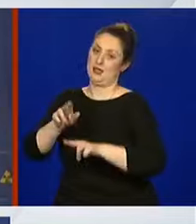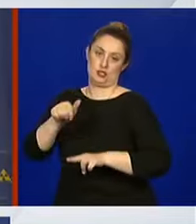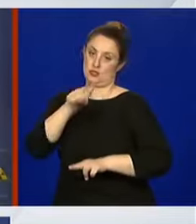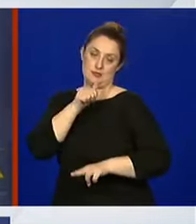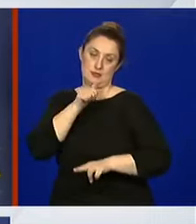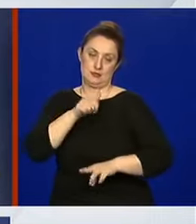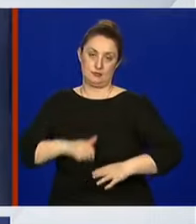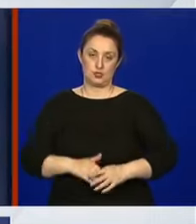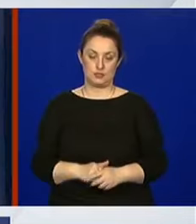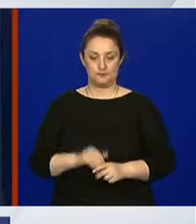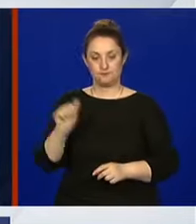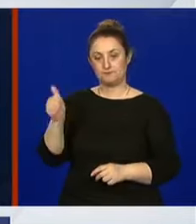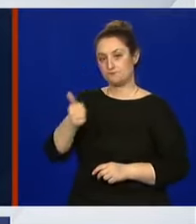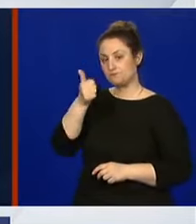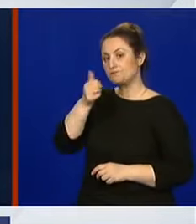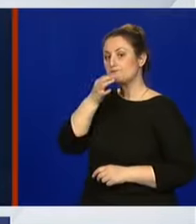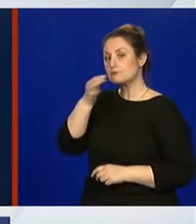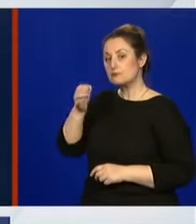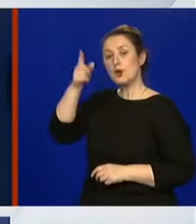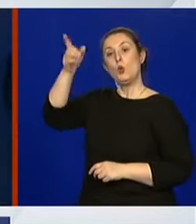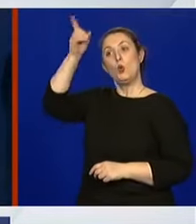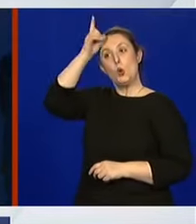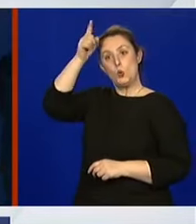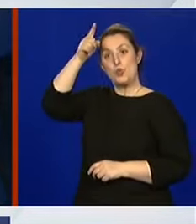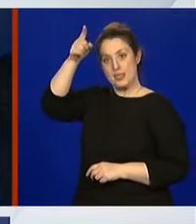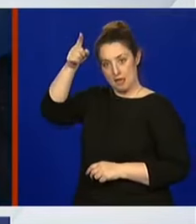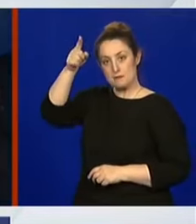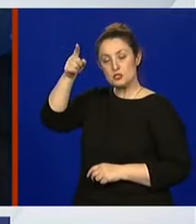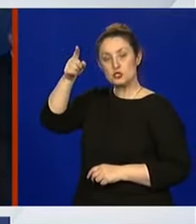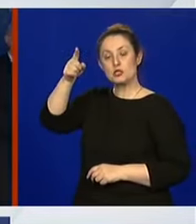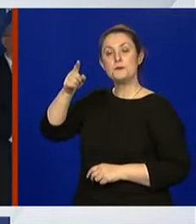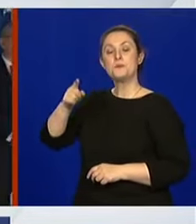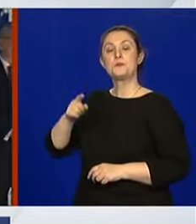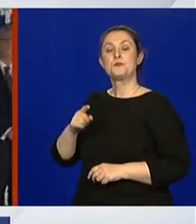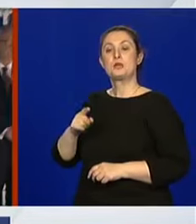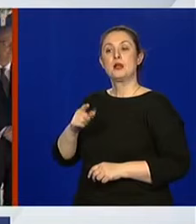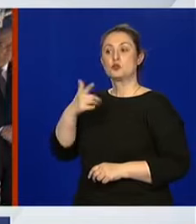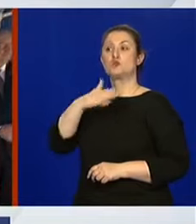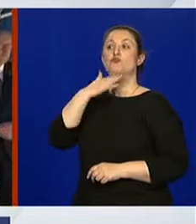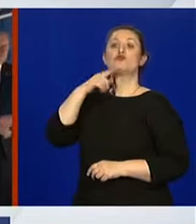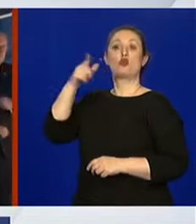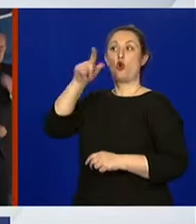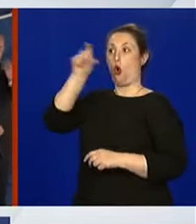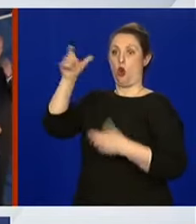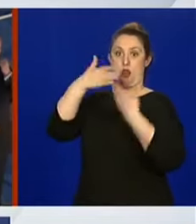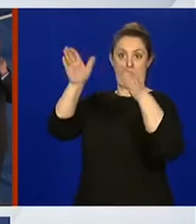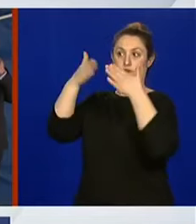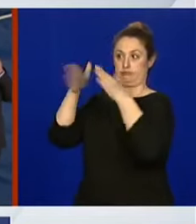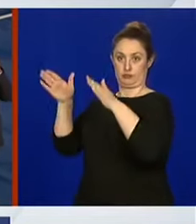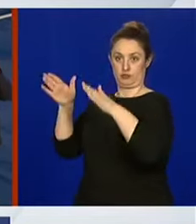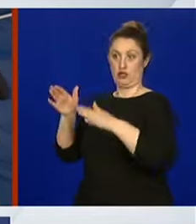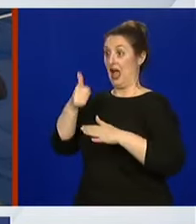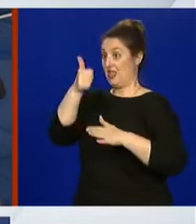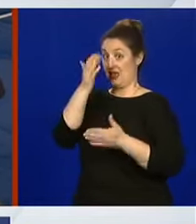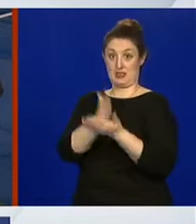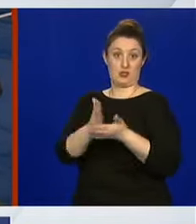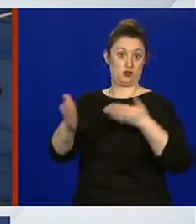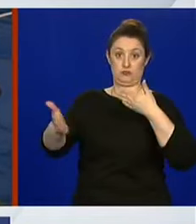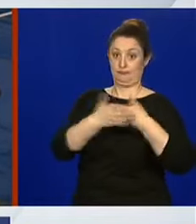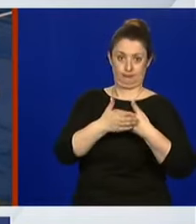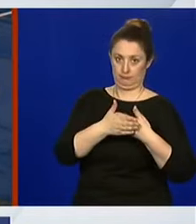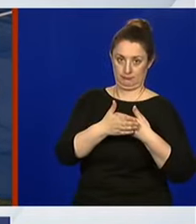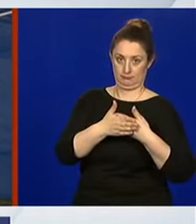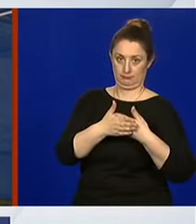Dakle, još jedno pitanje. Danas imamo u njemačkoj slučaje gdje, kako su se otvorile škole, jedna se već i zatvorila, jer je